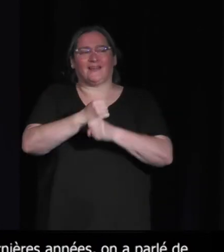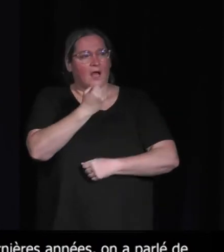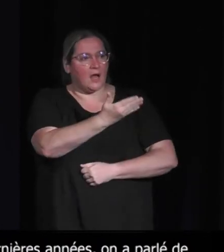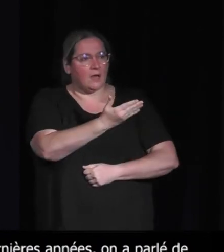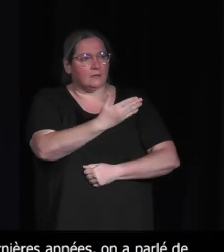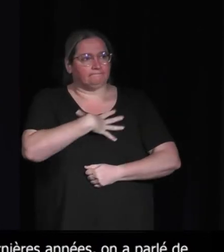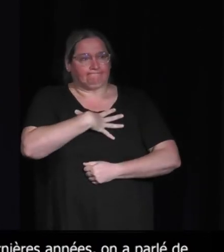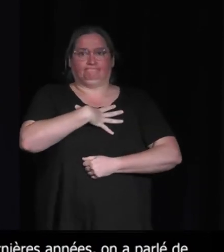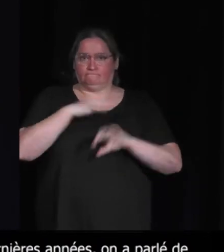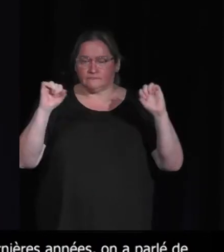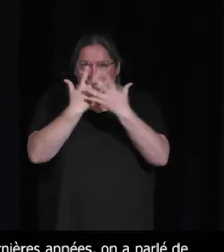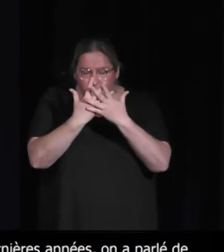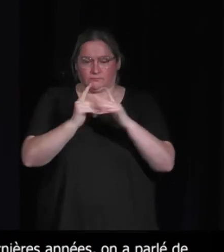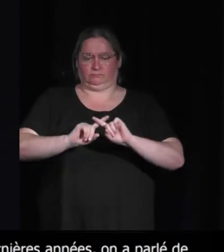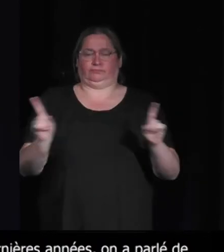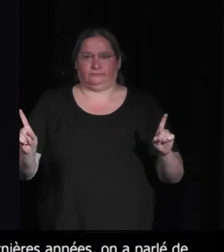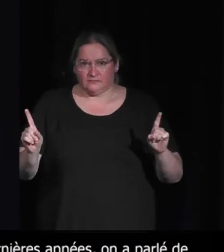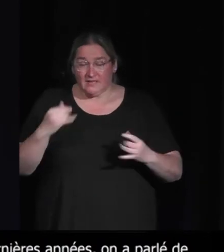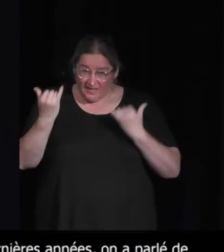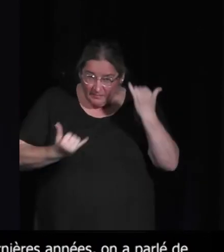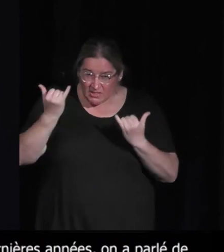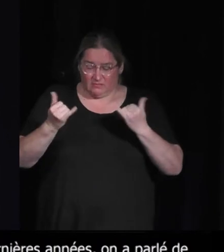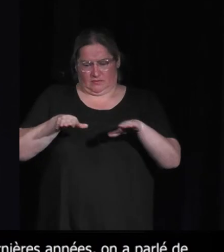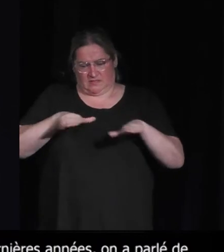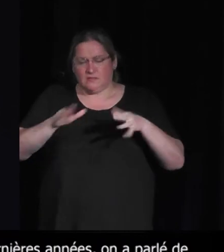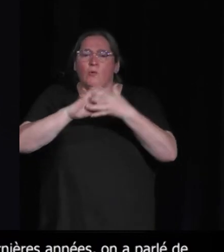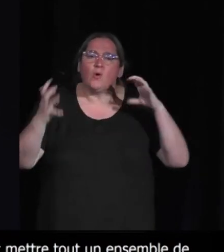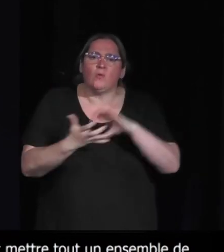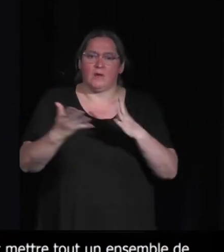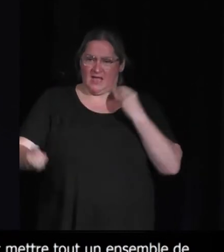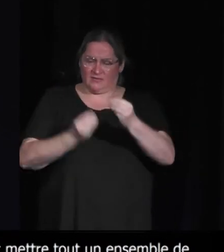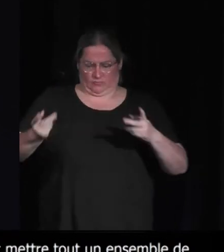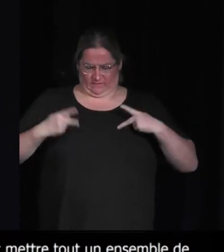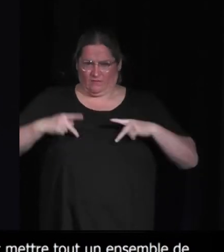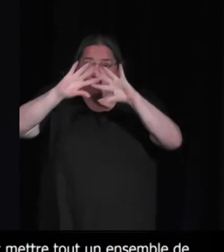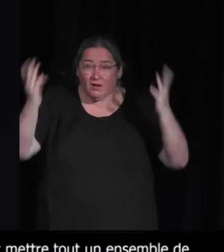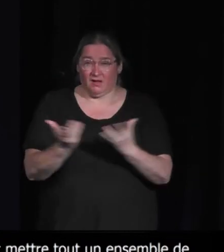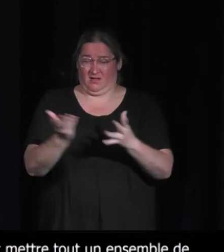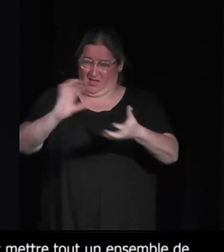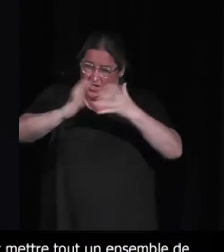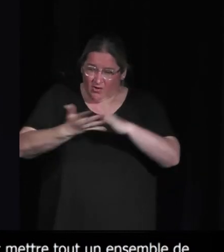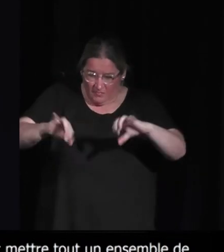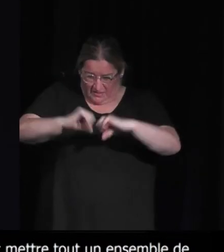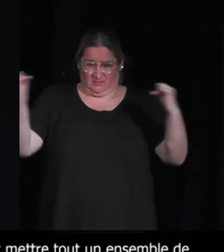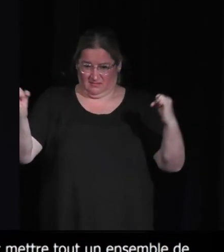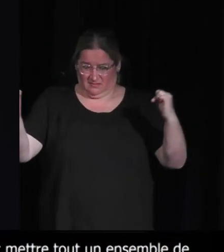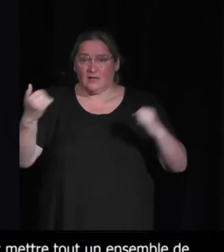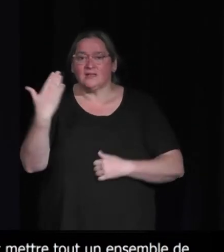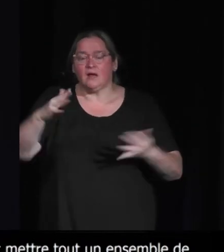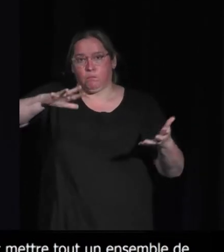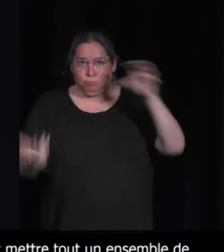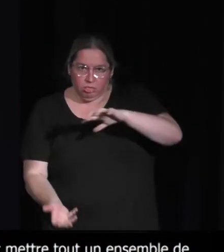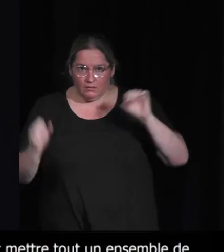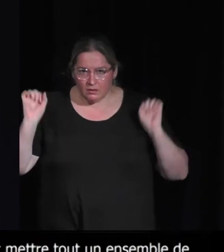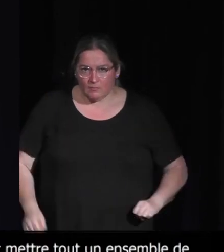plein dedans. Si on commence à simuler des écosystèmes, des mécanismes complexes, c'est difficile de faire quelque chose qui ne pas se casser la